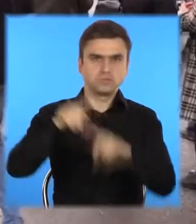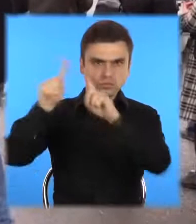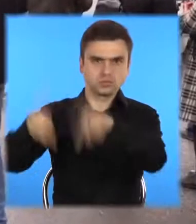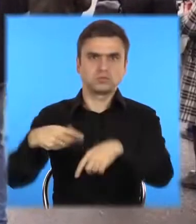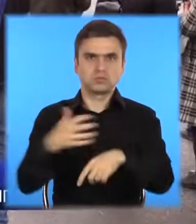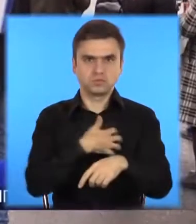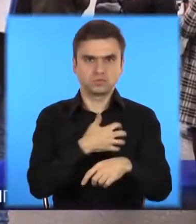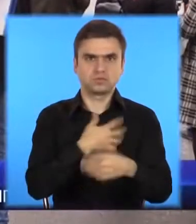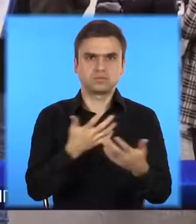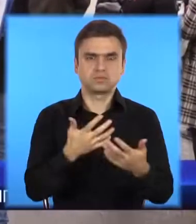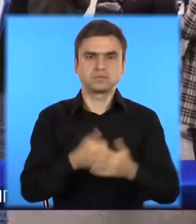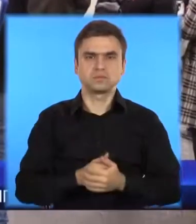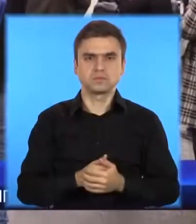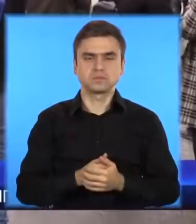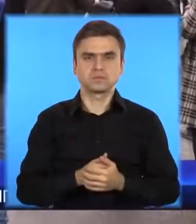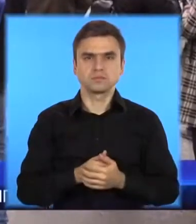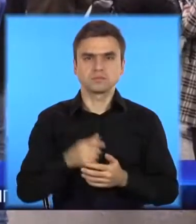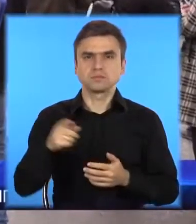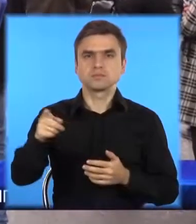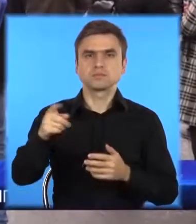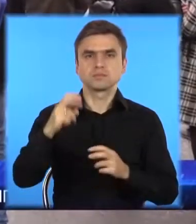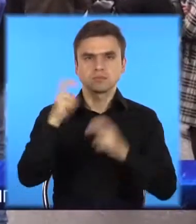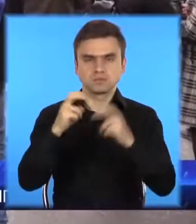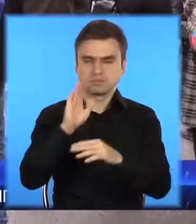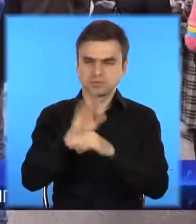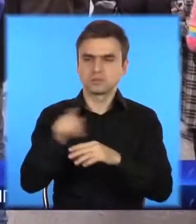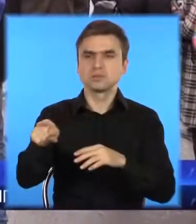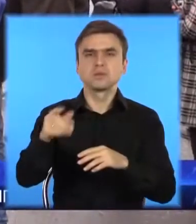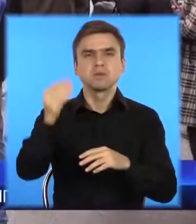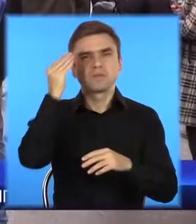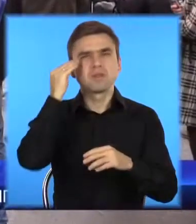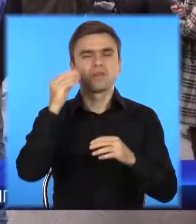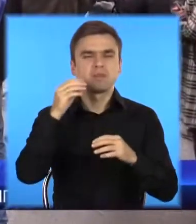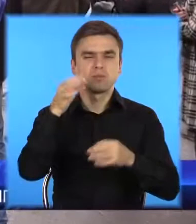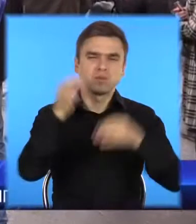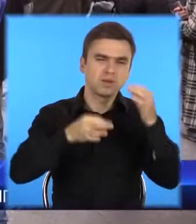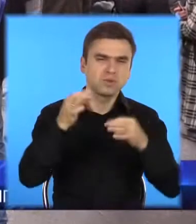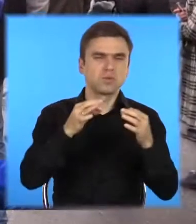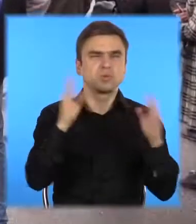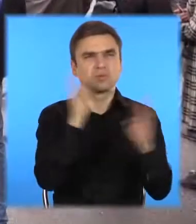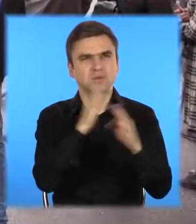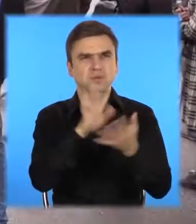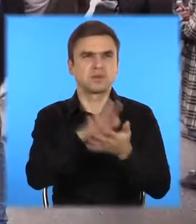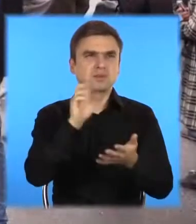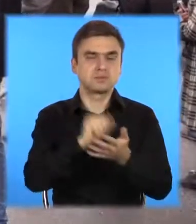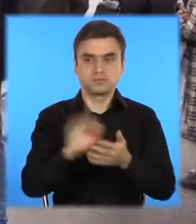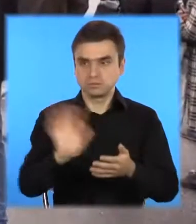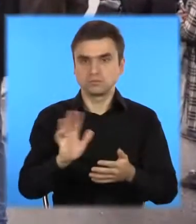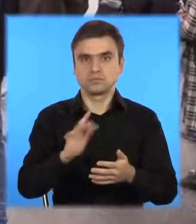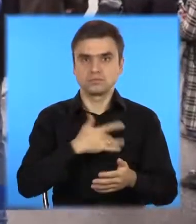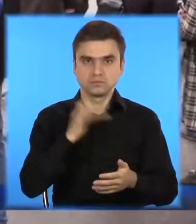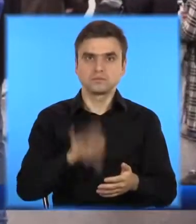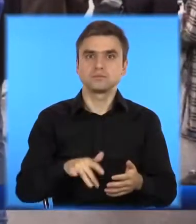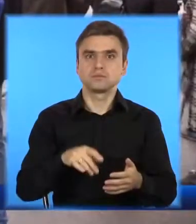підприємства – змінити свою генеральну лінію відносин до окружньої природної середі. І